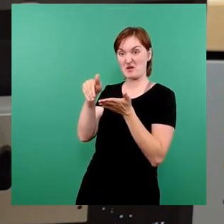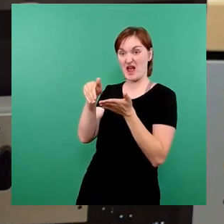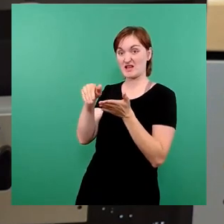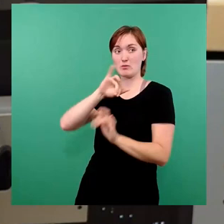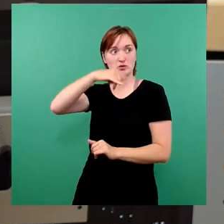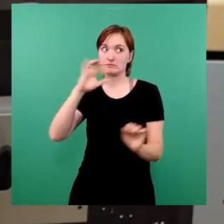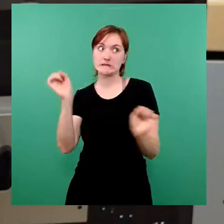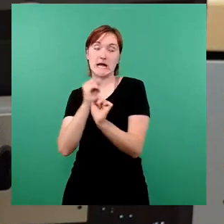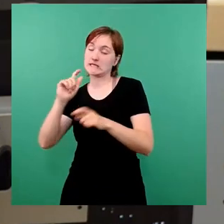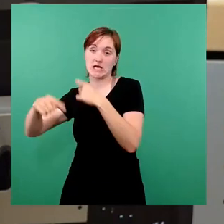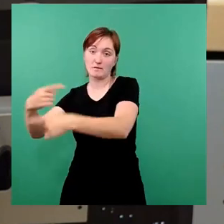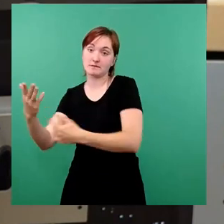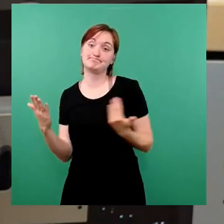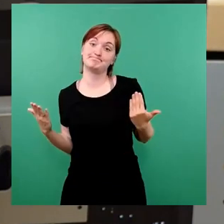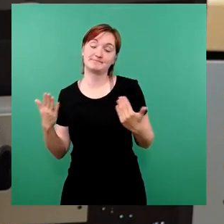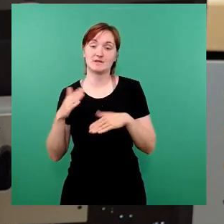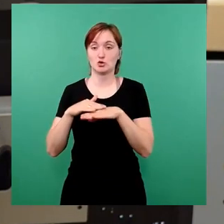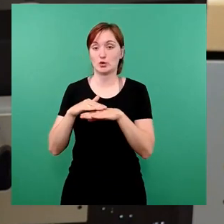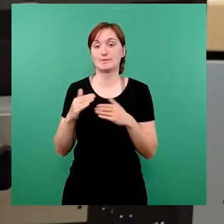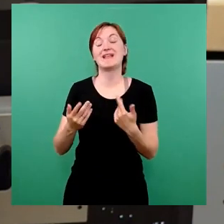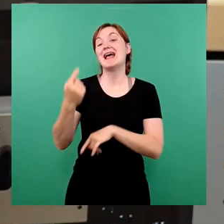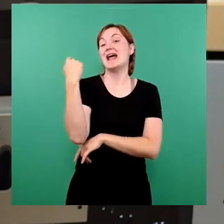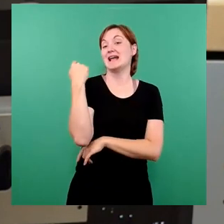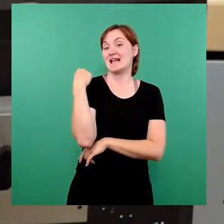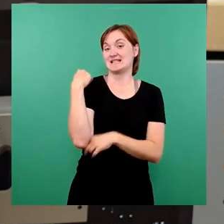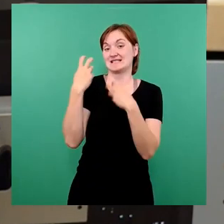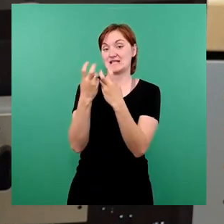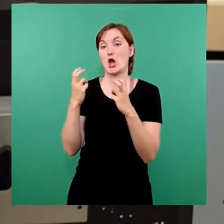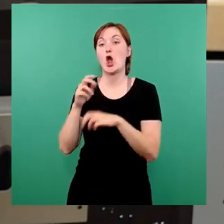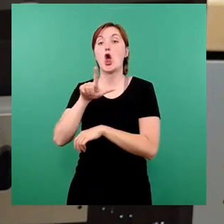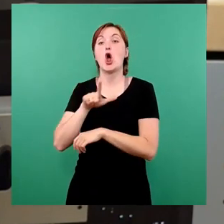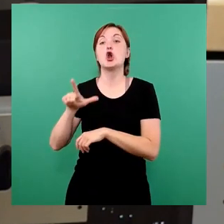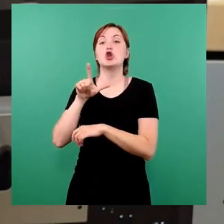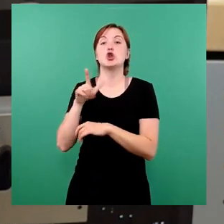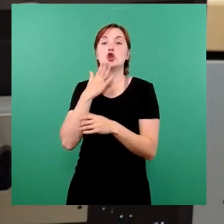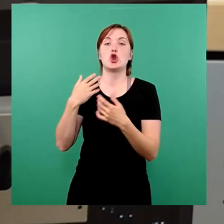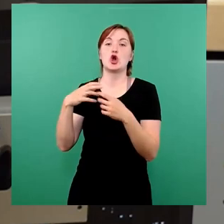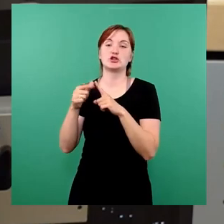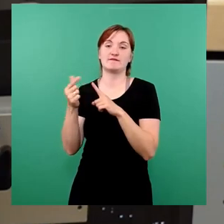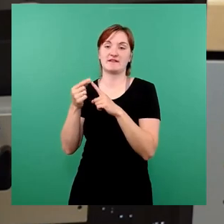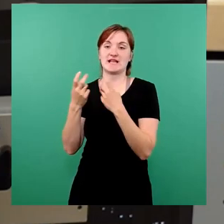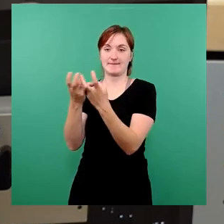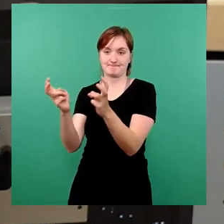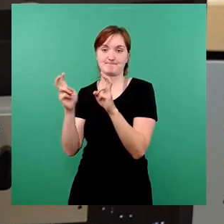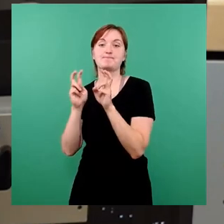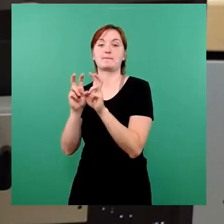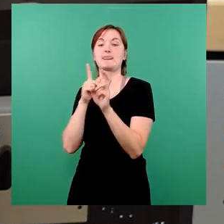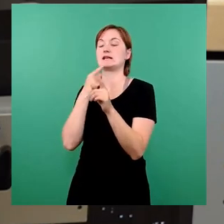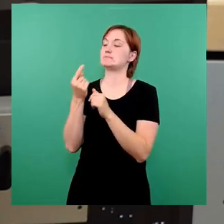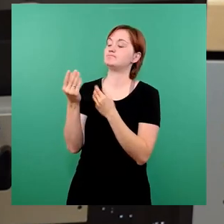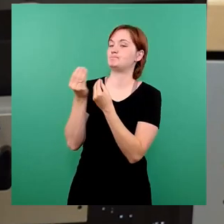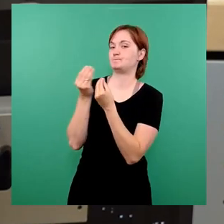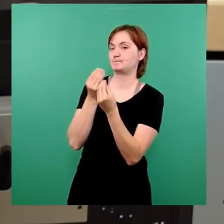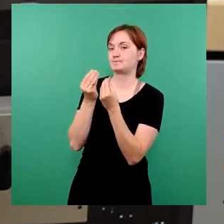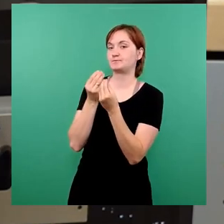durchgeführt werden. Unsere gestrige Sitzung im Loschwitzer Stadtbezirksbeirat hat dies wieder leider ganz klar vor Augen geführt. Selbst